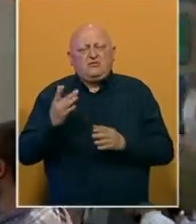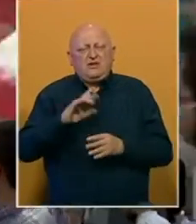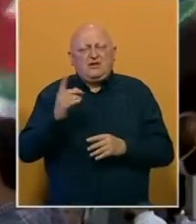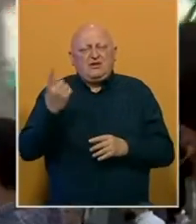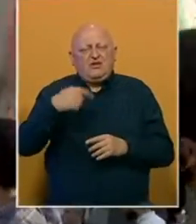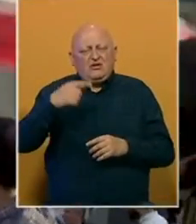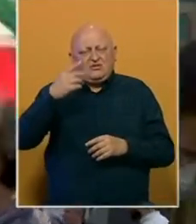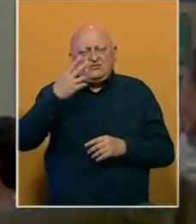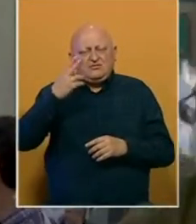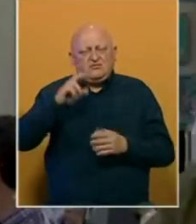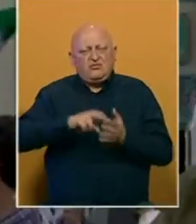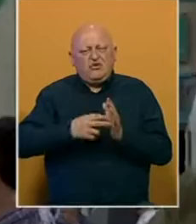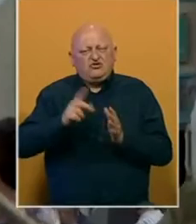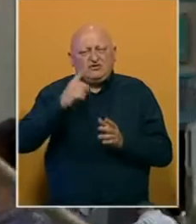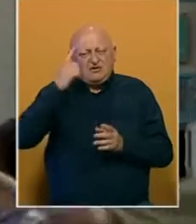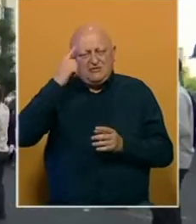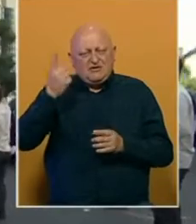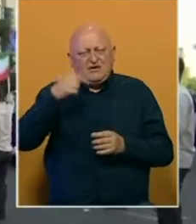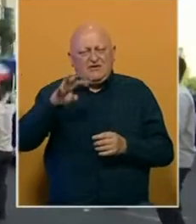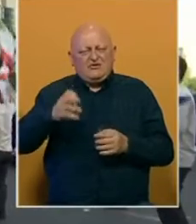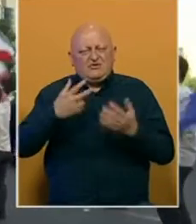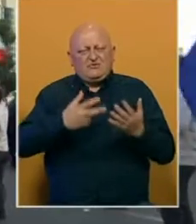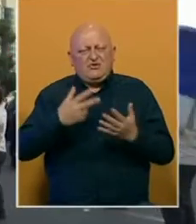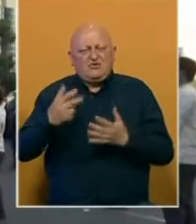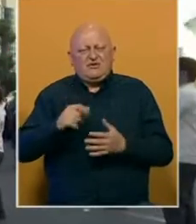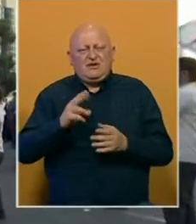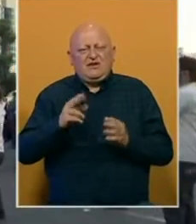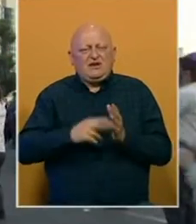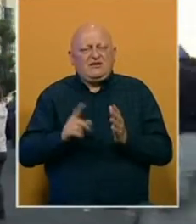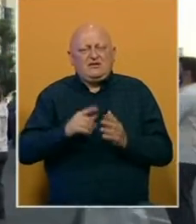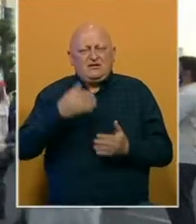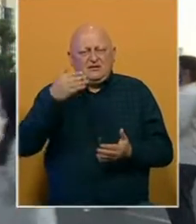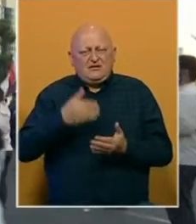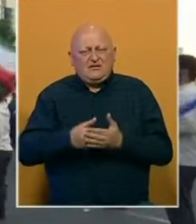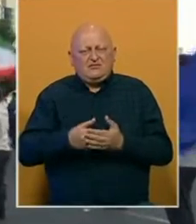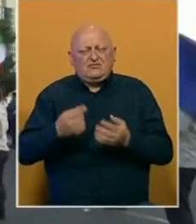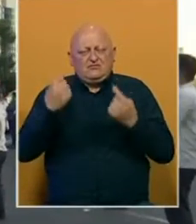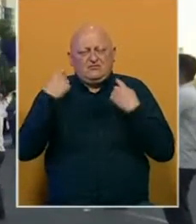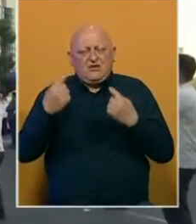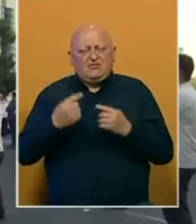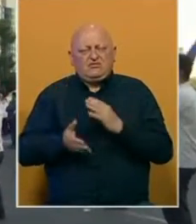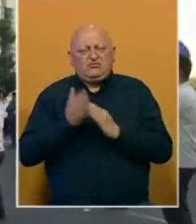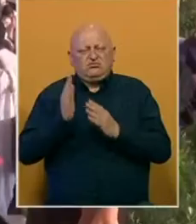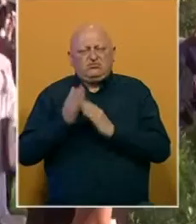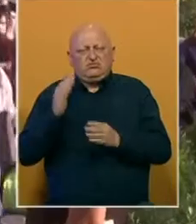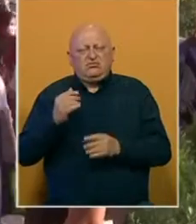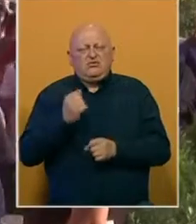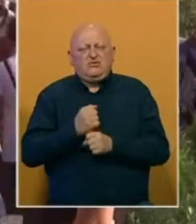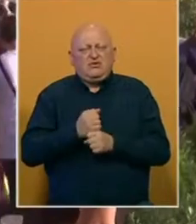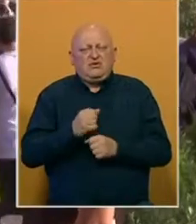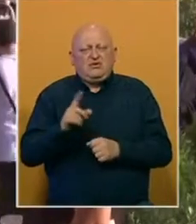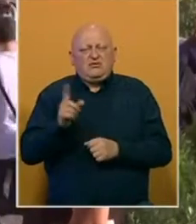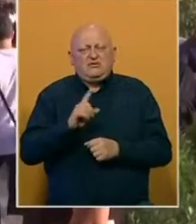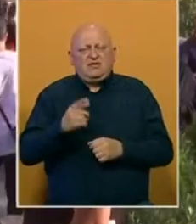neistomišljenjika 1988. godine. Iran nikada nije priznao da su se masovna pogubljenja dogodila i Raisi